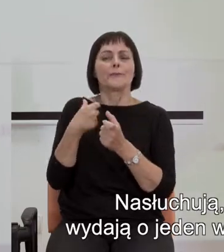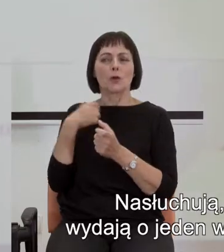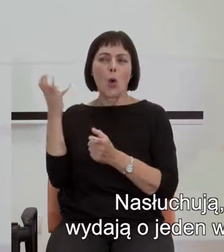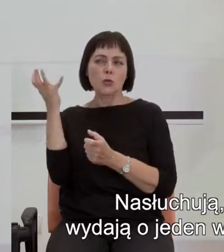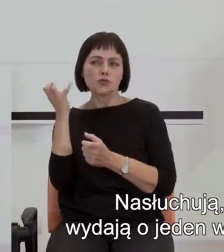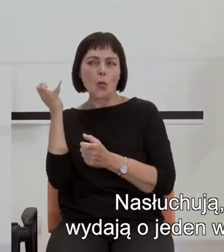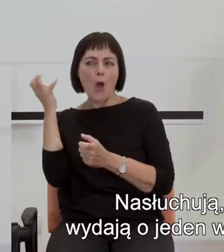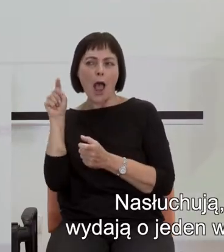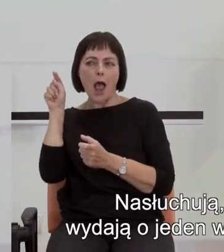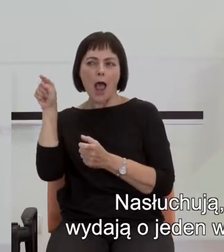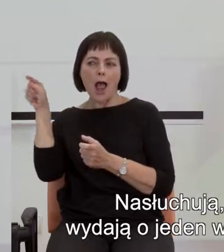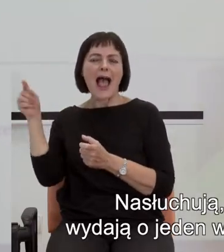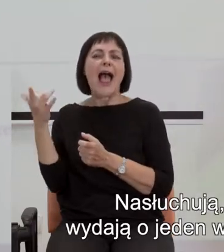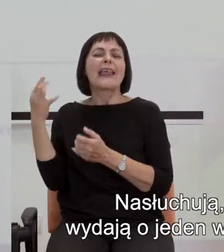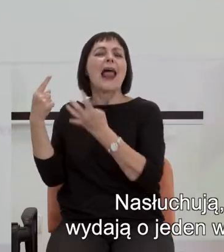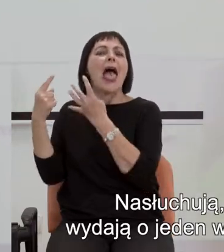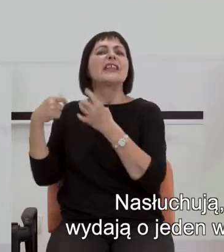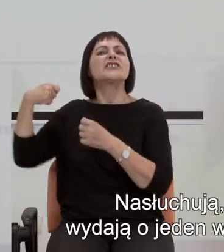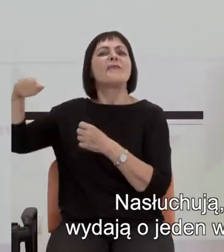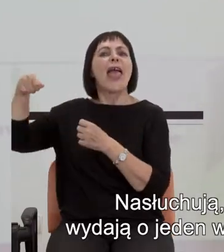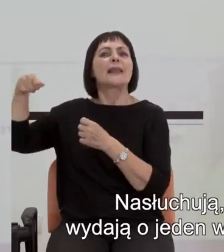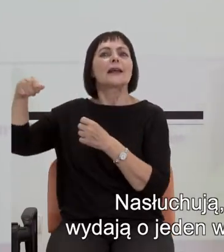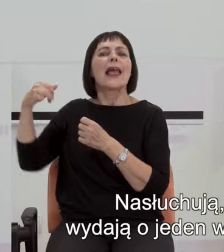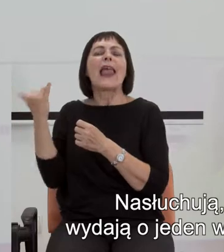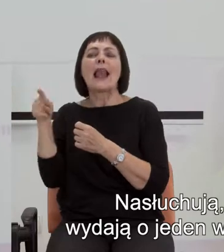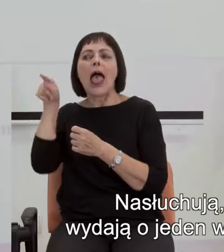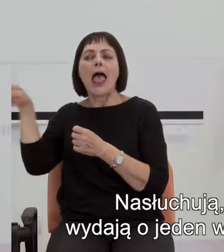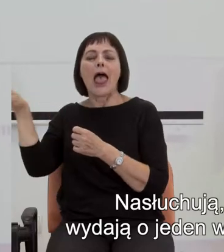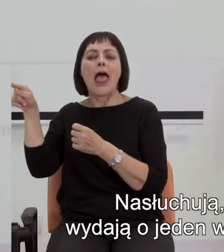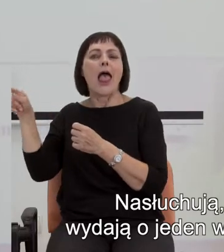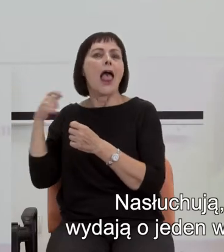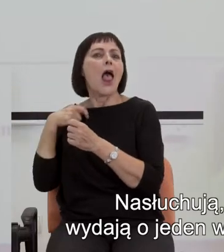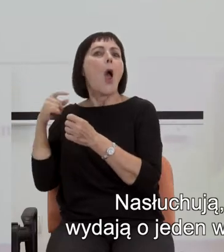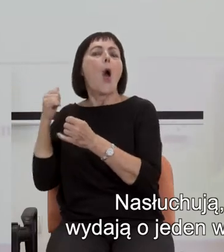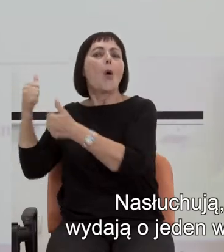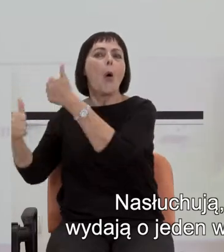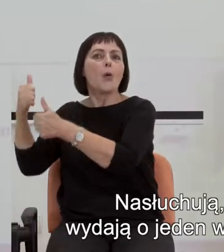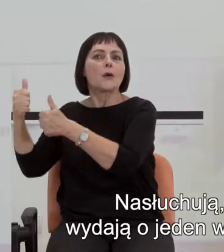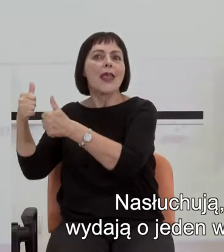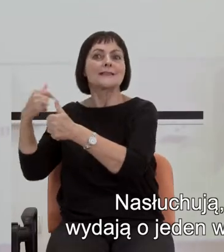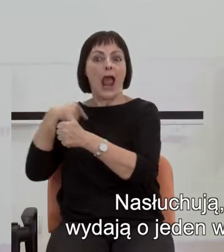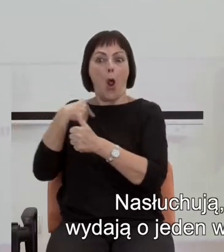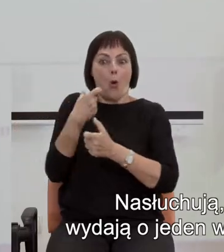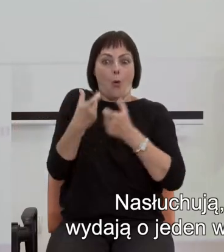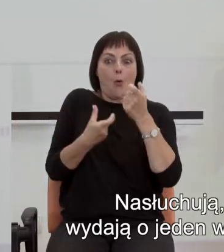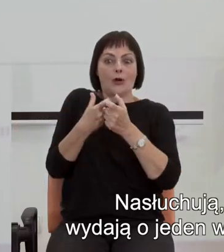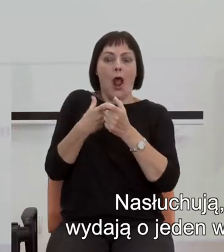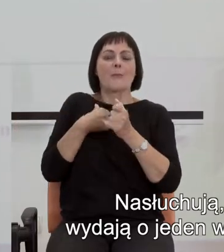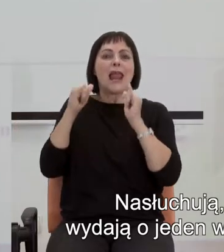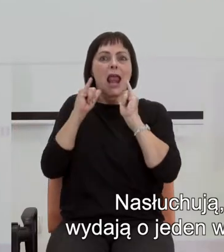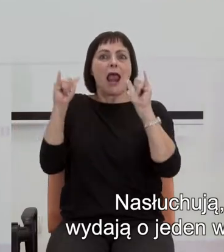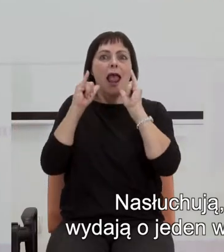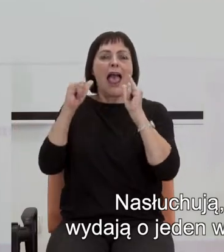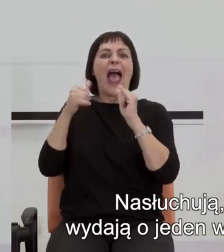Nasłuchują, ile dźwięków wydają konkurenci, a następnie wydają o jeden